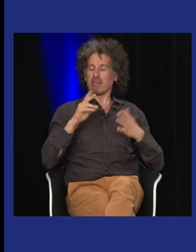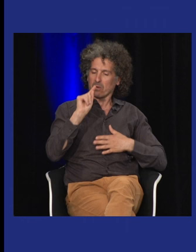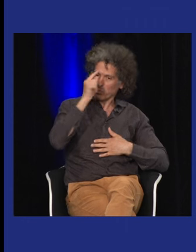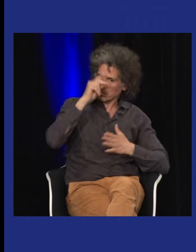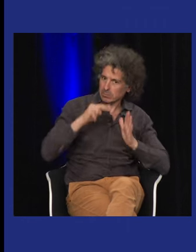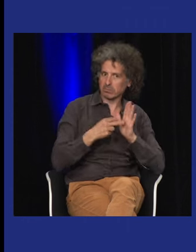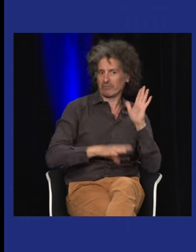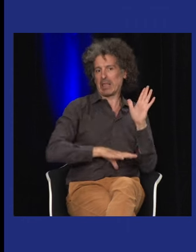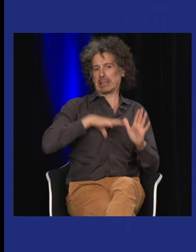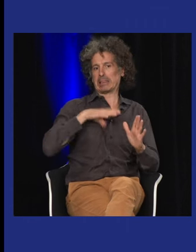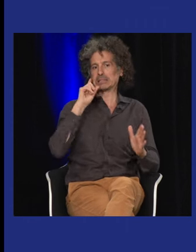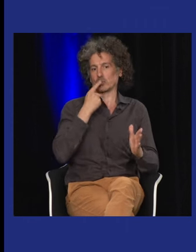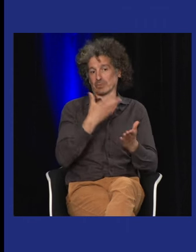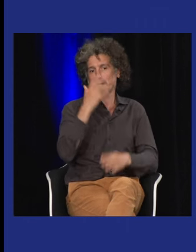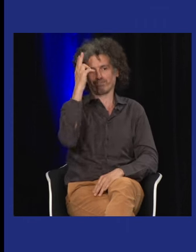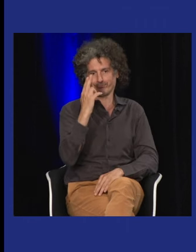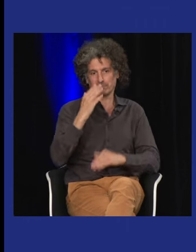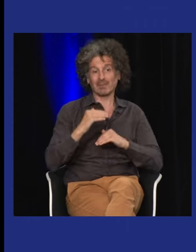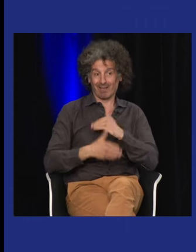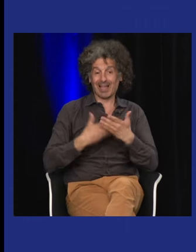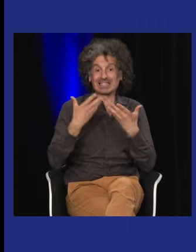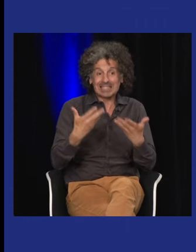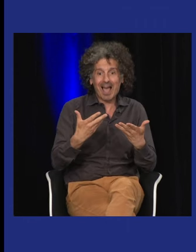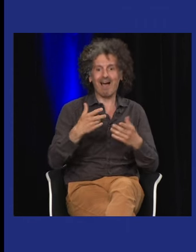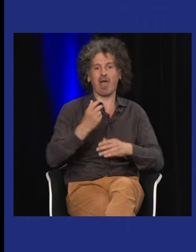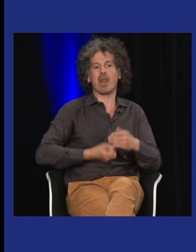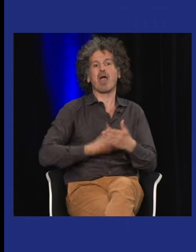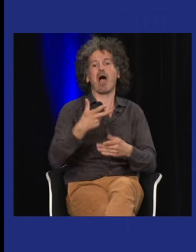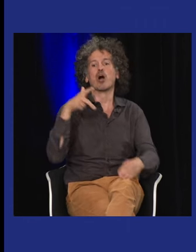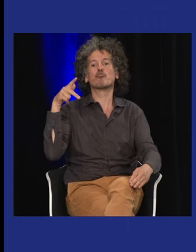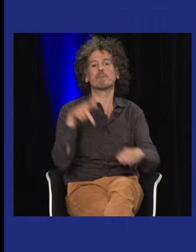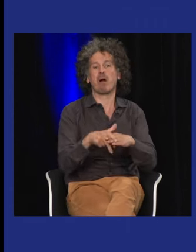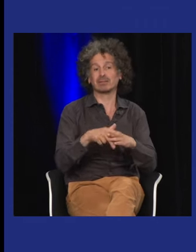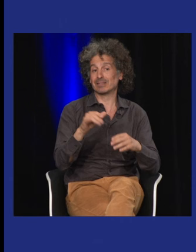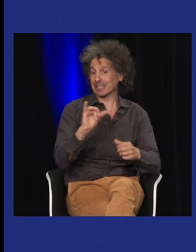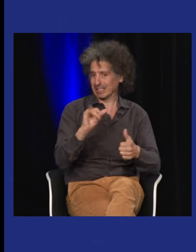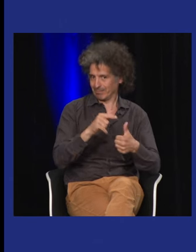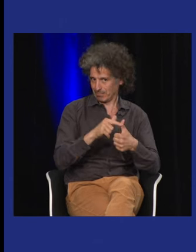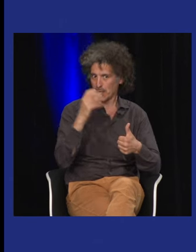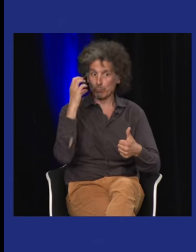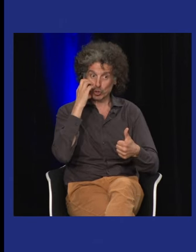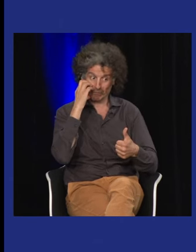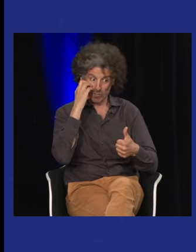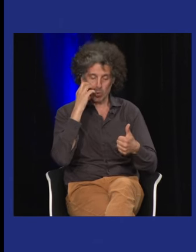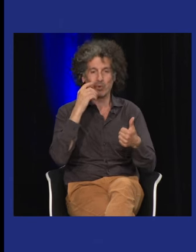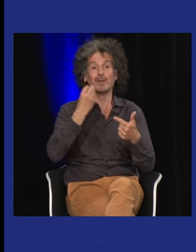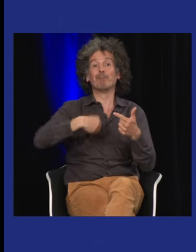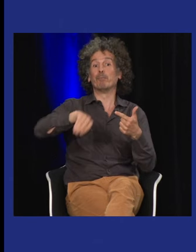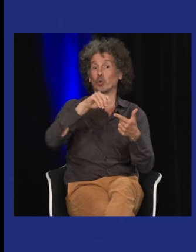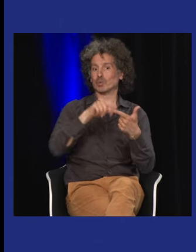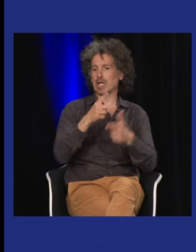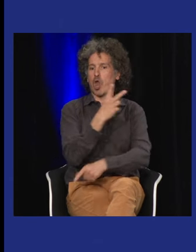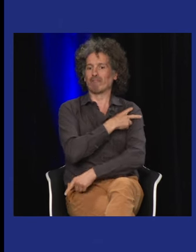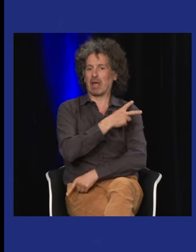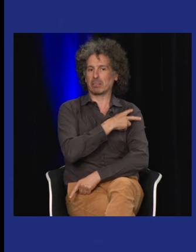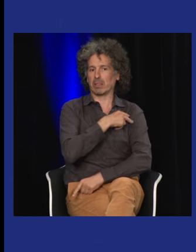se dire qu'il y avait un déni par les sourds français qu'il fallait y réfléchir et l'art a vraiment commencé à ce moment là donc il y a